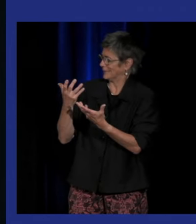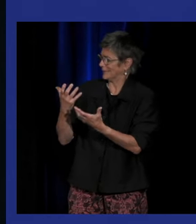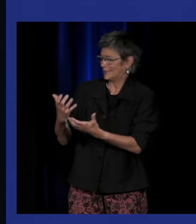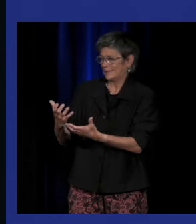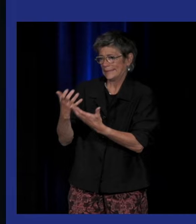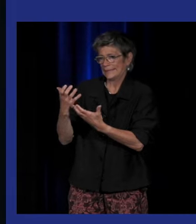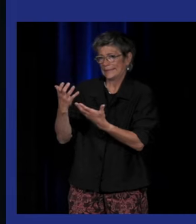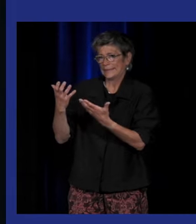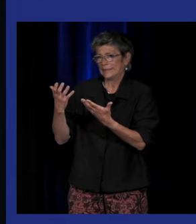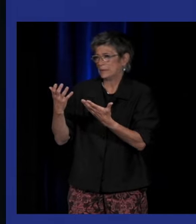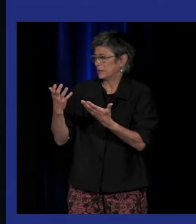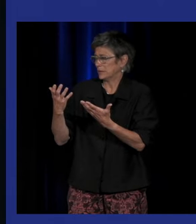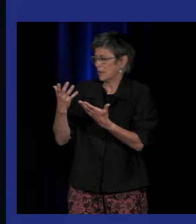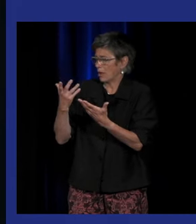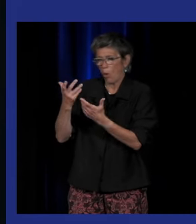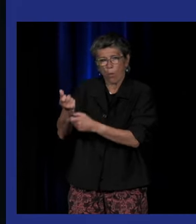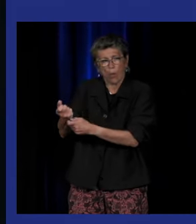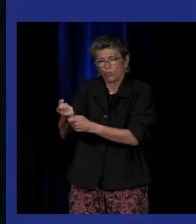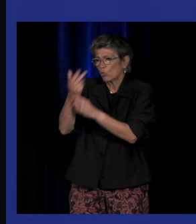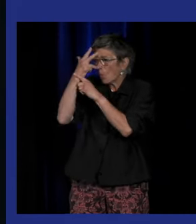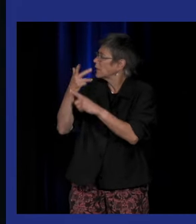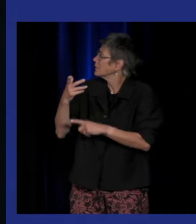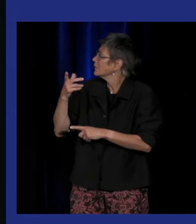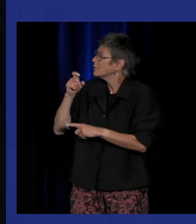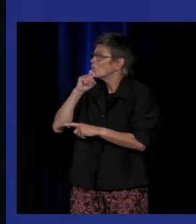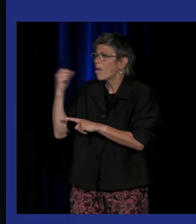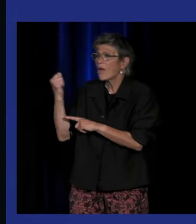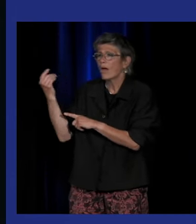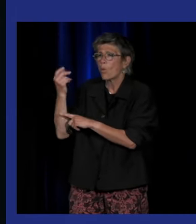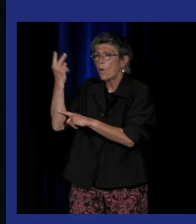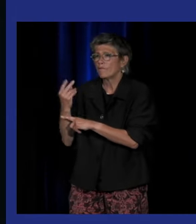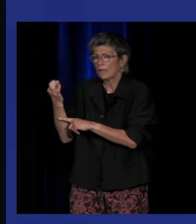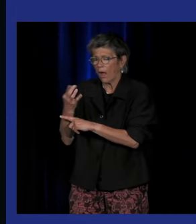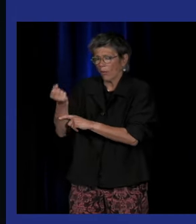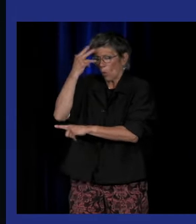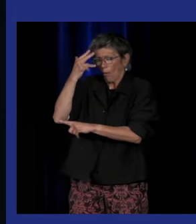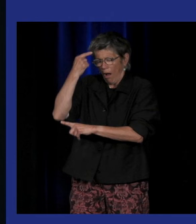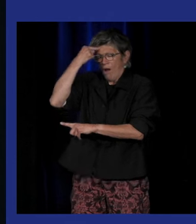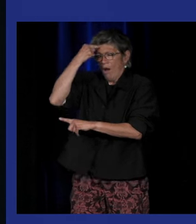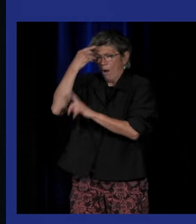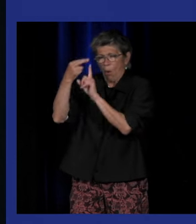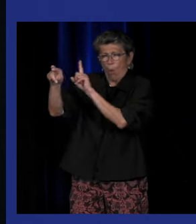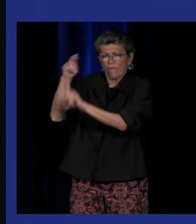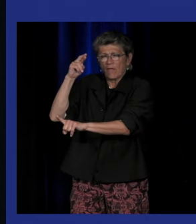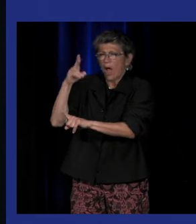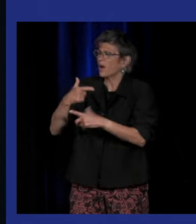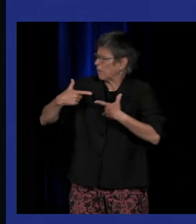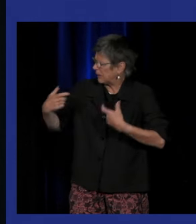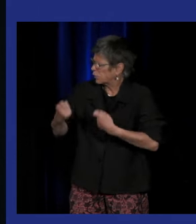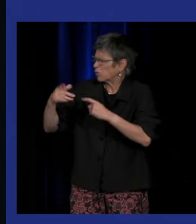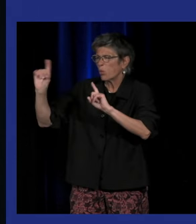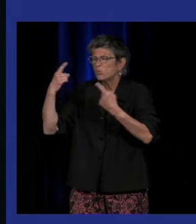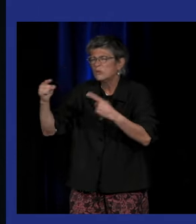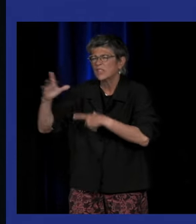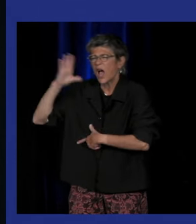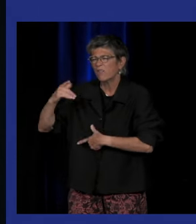confronte justement ces traumatismes de lesquels parlait Olivier dès l'époque où l'éducation musicale c'était une éducation